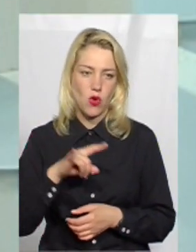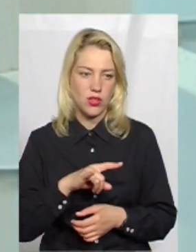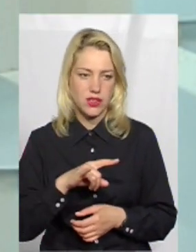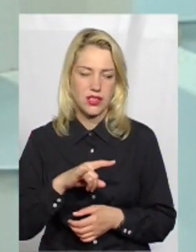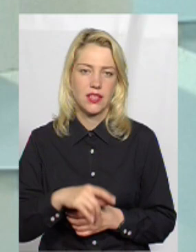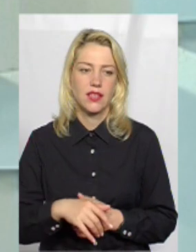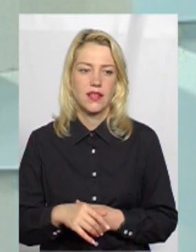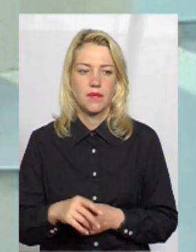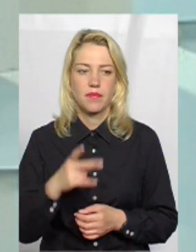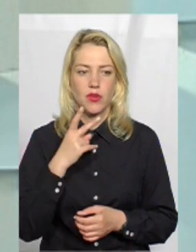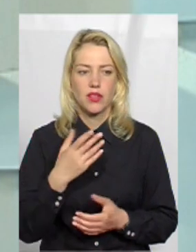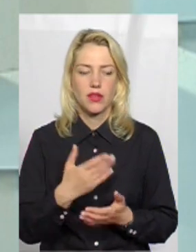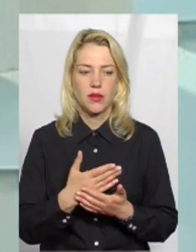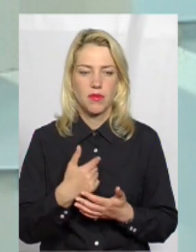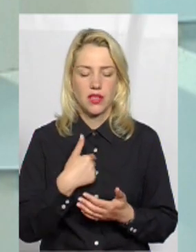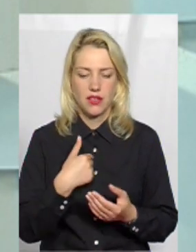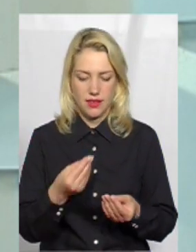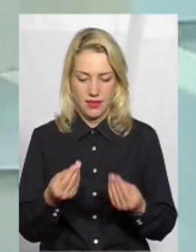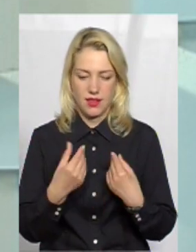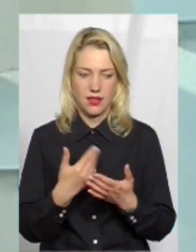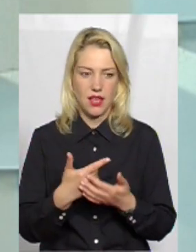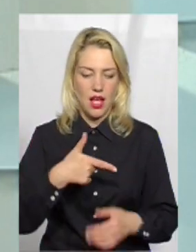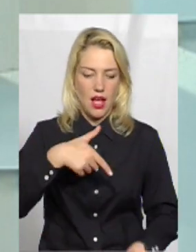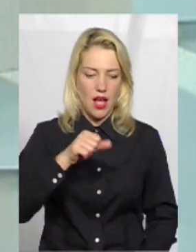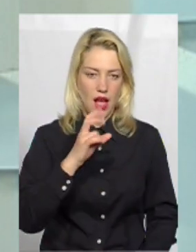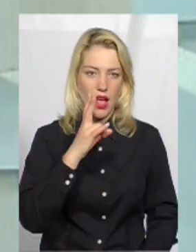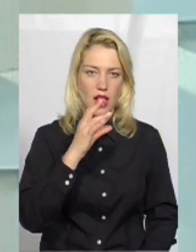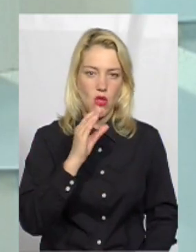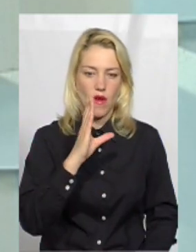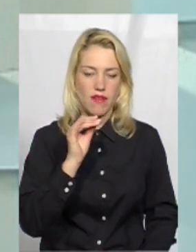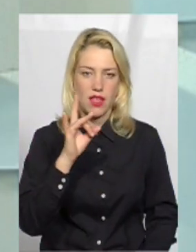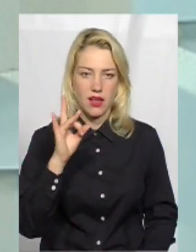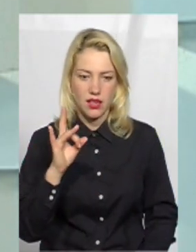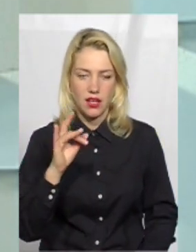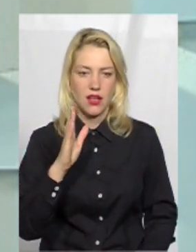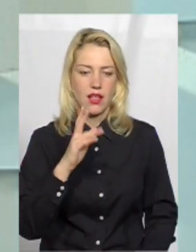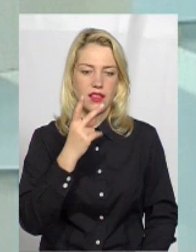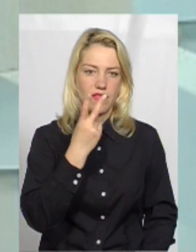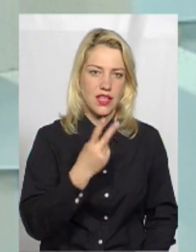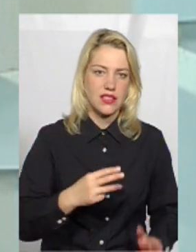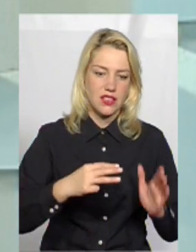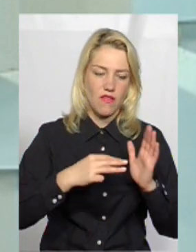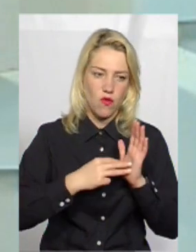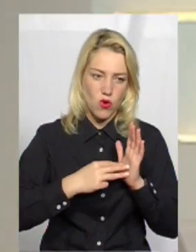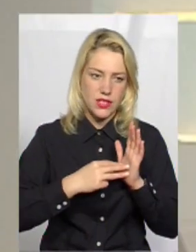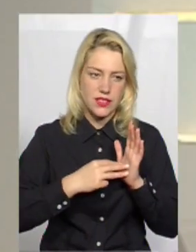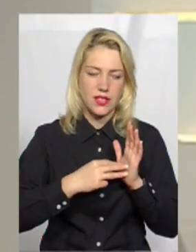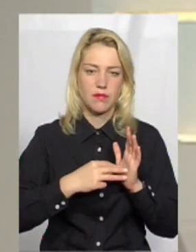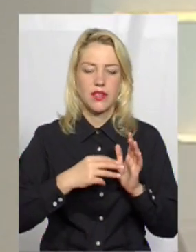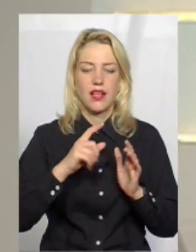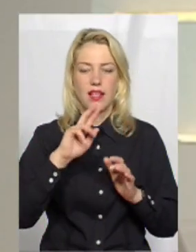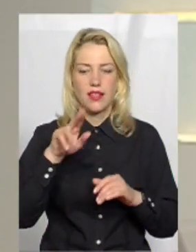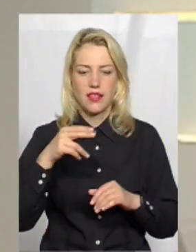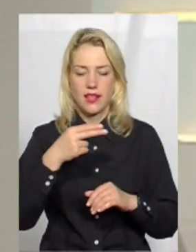-акції на перельоти. От, наприклад, мені видало сьогодні Ганновер, 28 євро в обидва кінця з Києва.